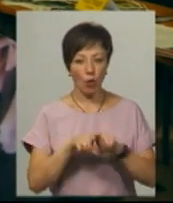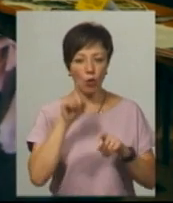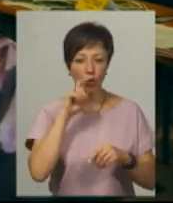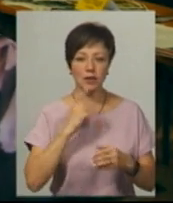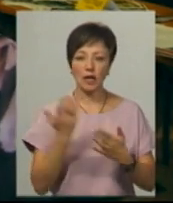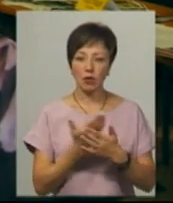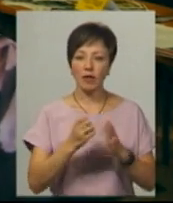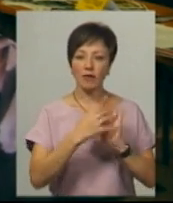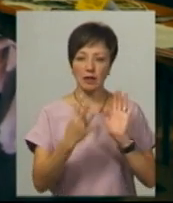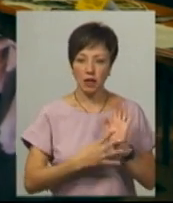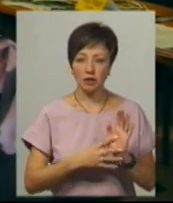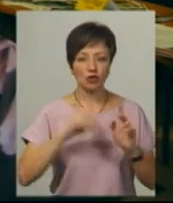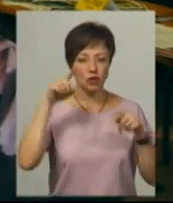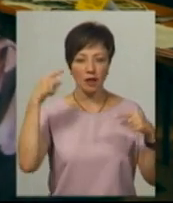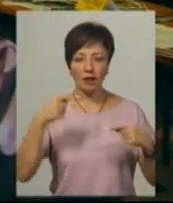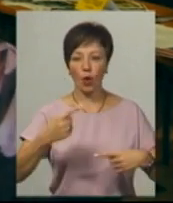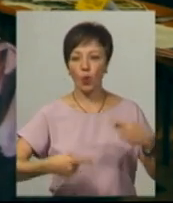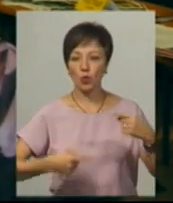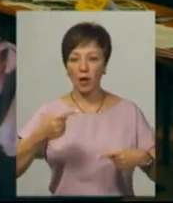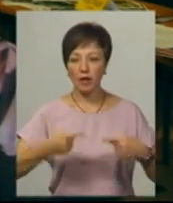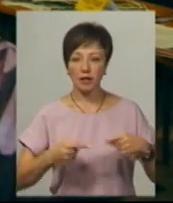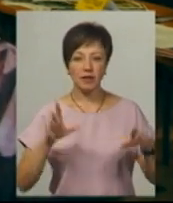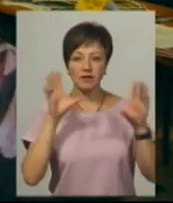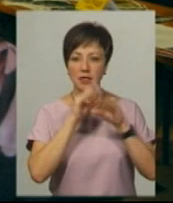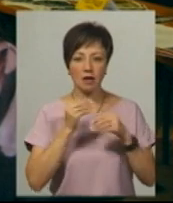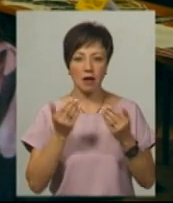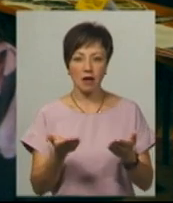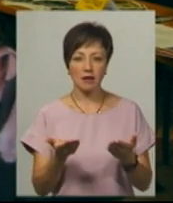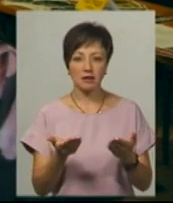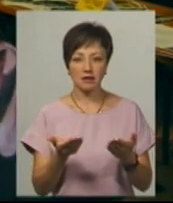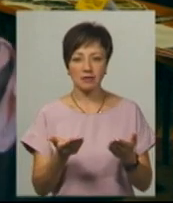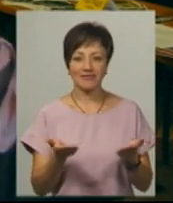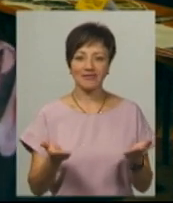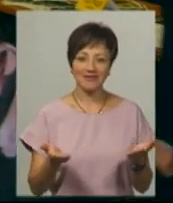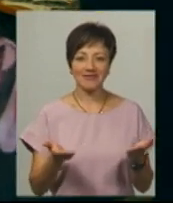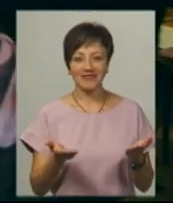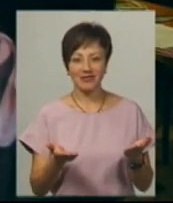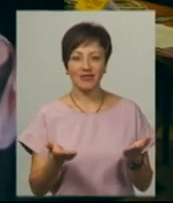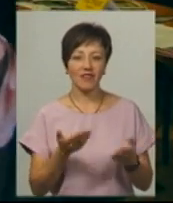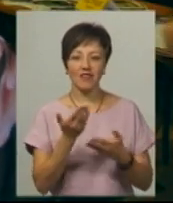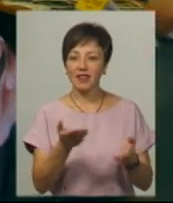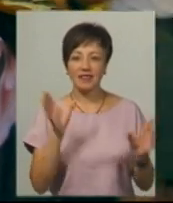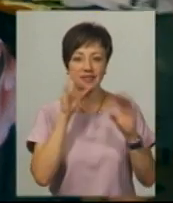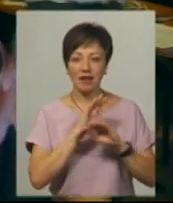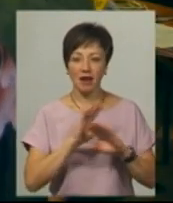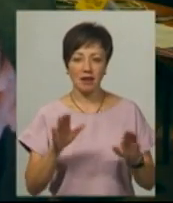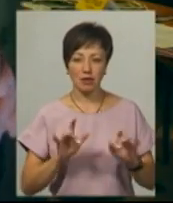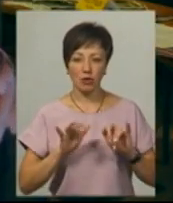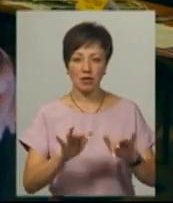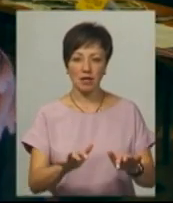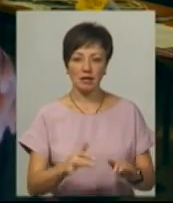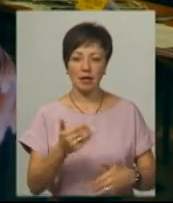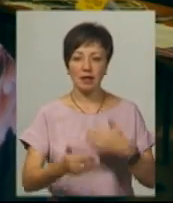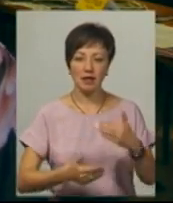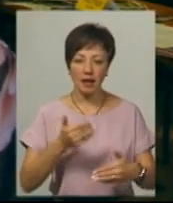19-й – шалена конкуренція. Якщо ви не встигаєте, ви не встигаєте за процесом, за